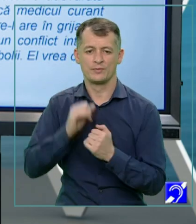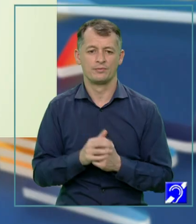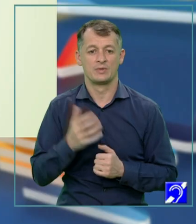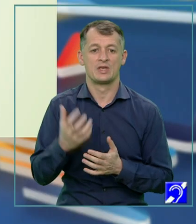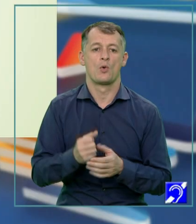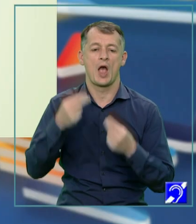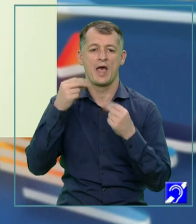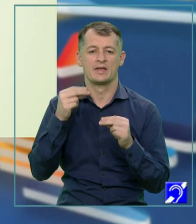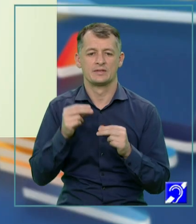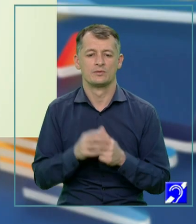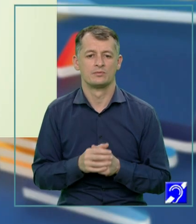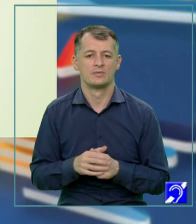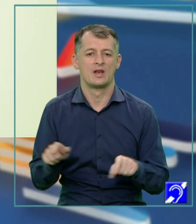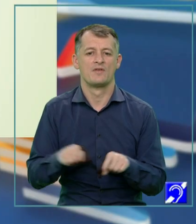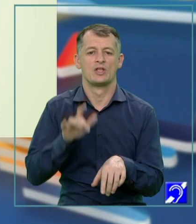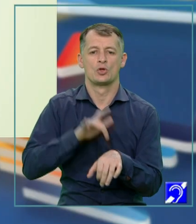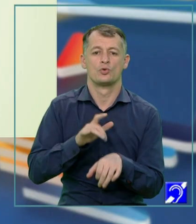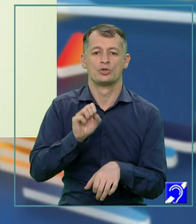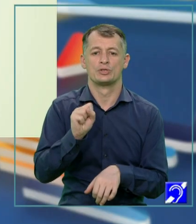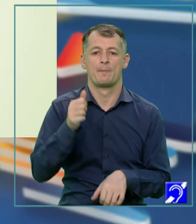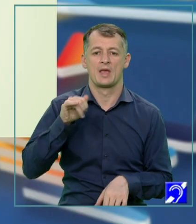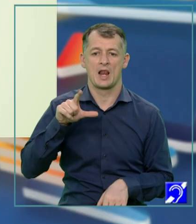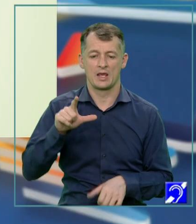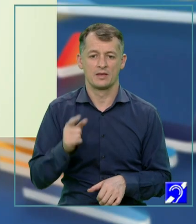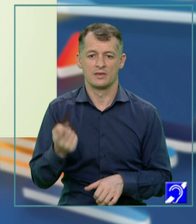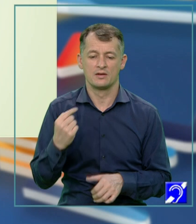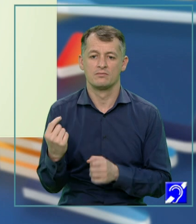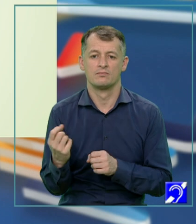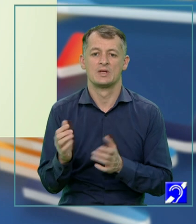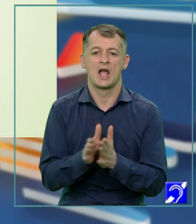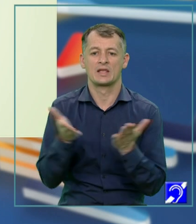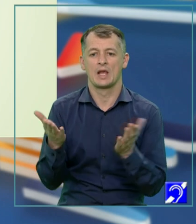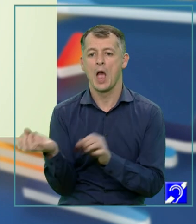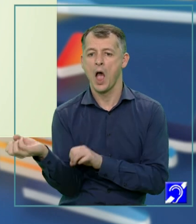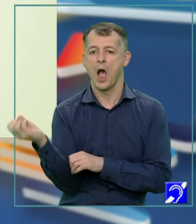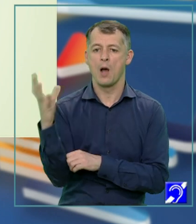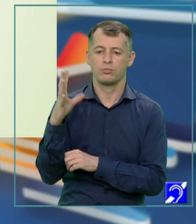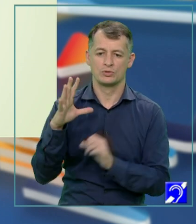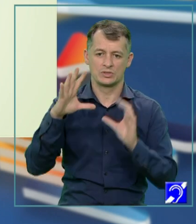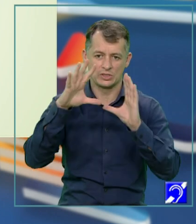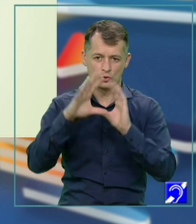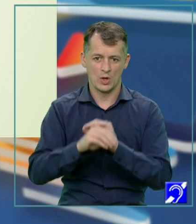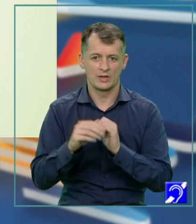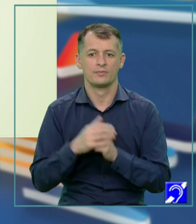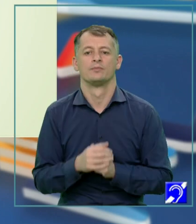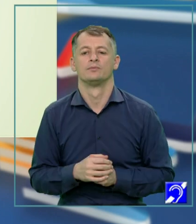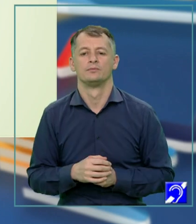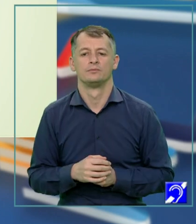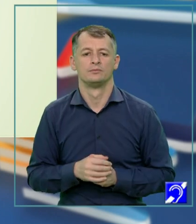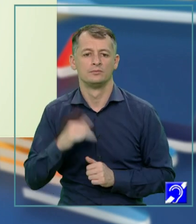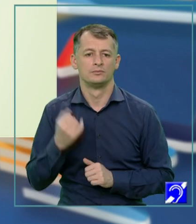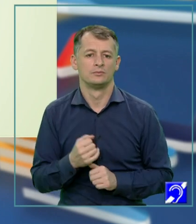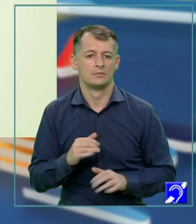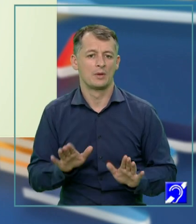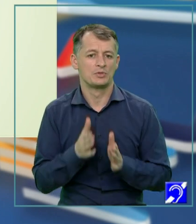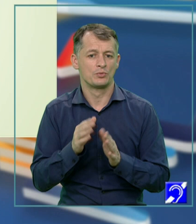ca exemplu rolul doctorului Șmil din Apus Tesoare. Am început a mă informa foarte amănânțit despre existența reală